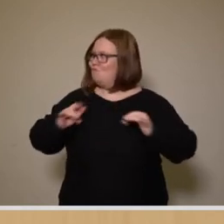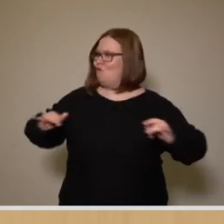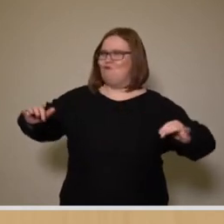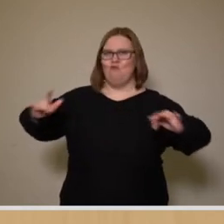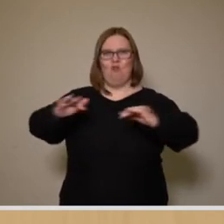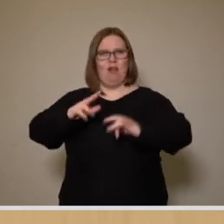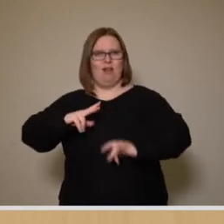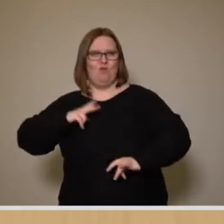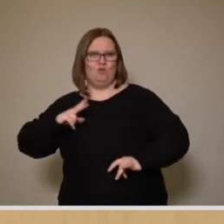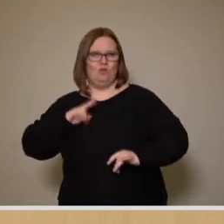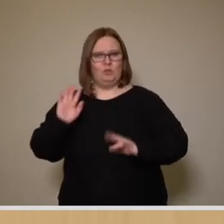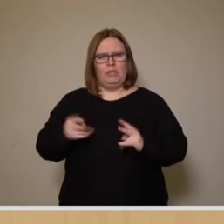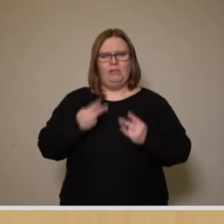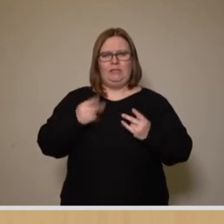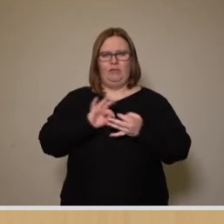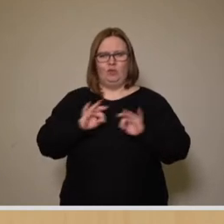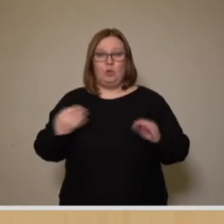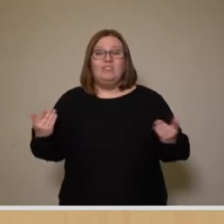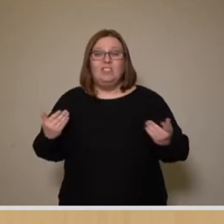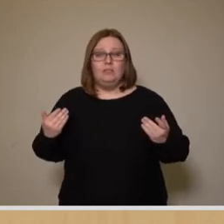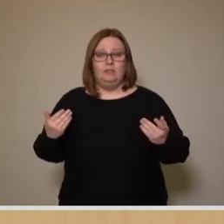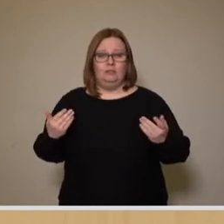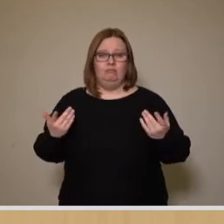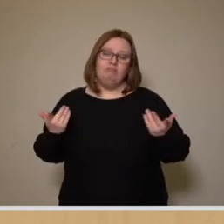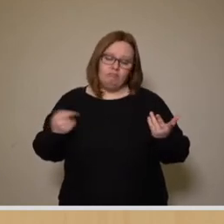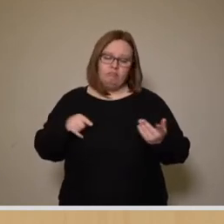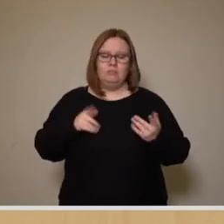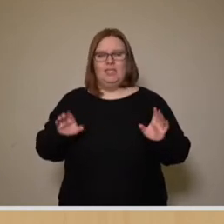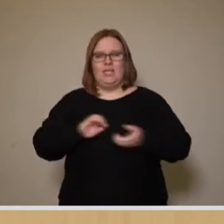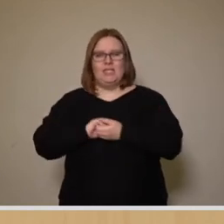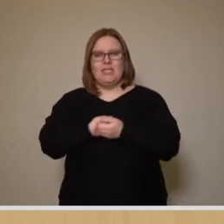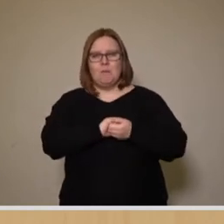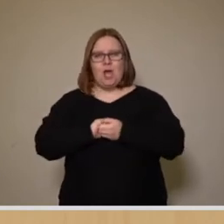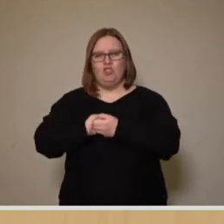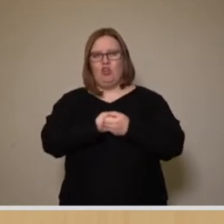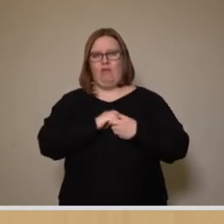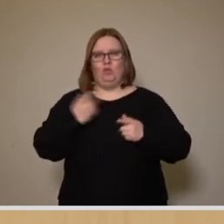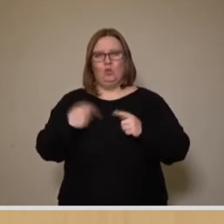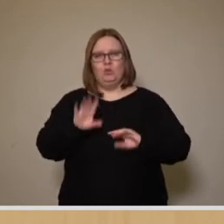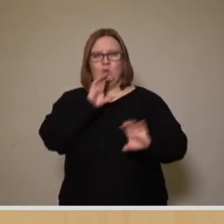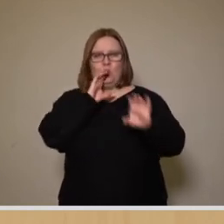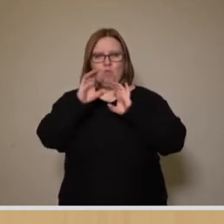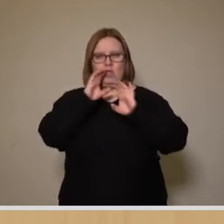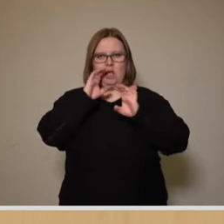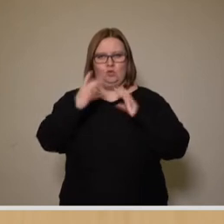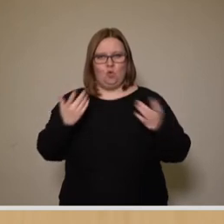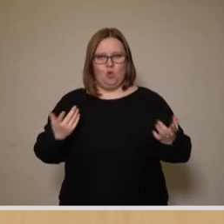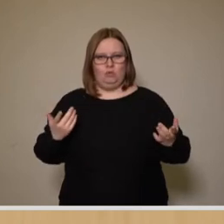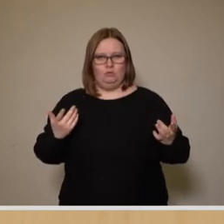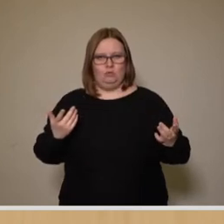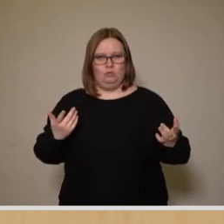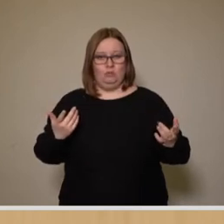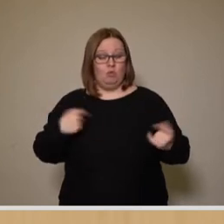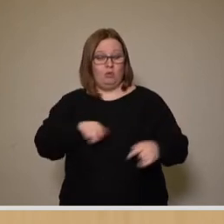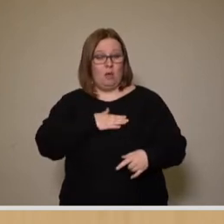jeden Fall mit einer ganz wichtigen Funktion, mit der Funktion der Gemeinschaft und der Kommunikation. Also wir sehen, das